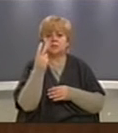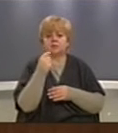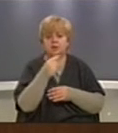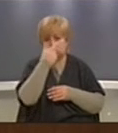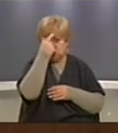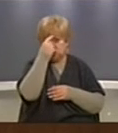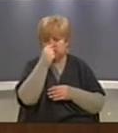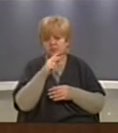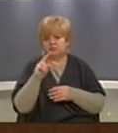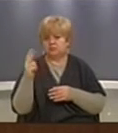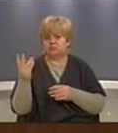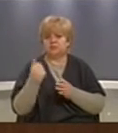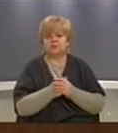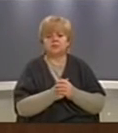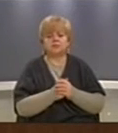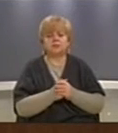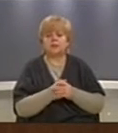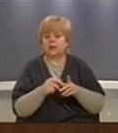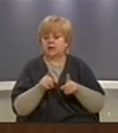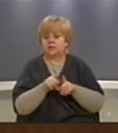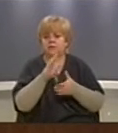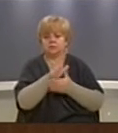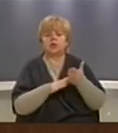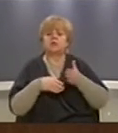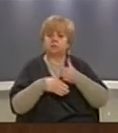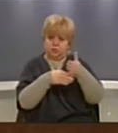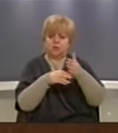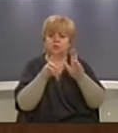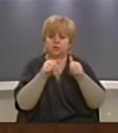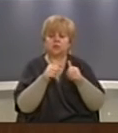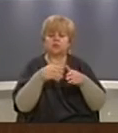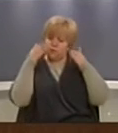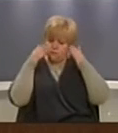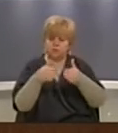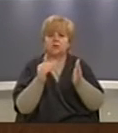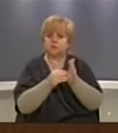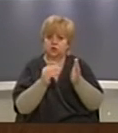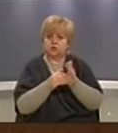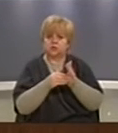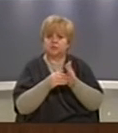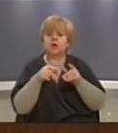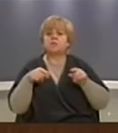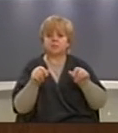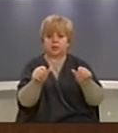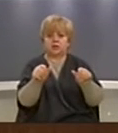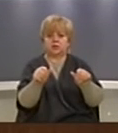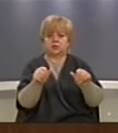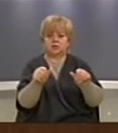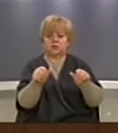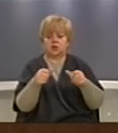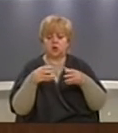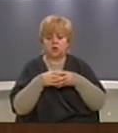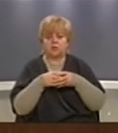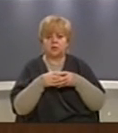Gjilane, kështu më radhë, se me dhe njerë në parim në do të apërkrakëm këtë ligjë, por, duke u fokusuar më te për në pronat inexistente të